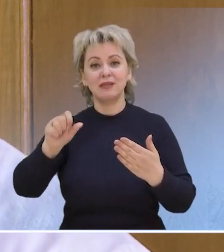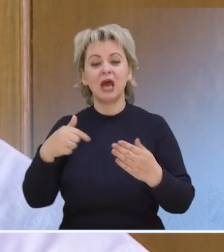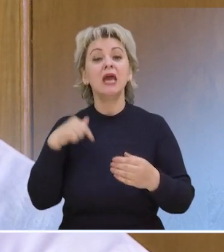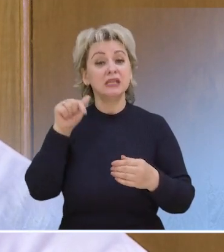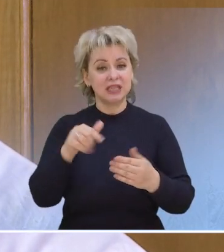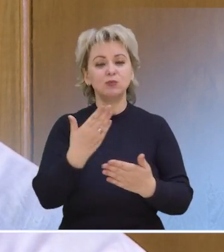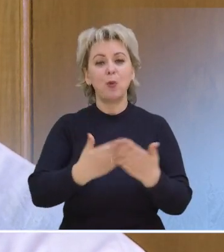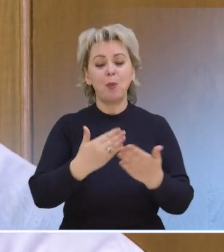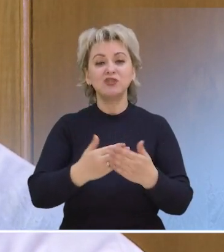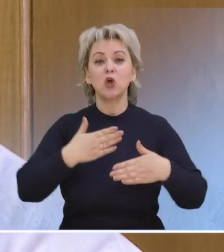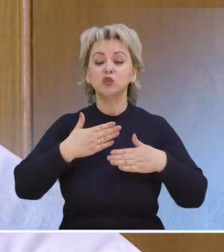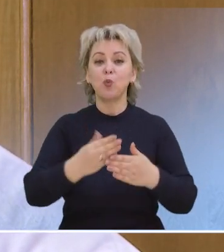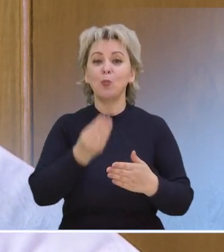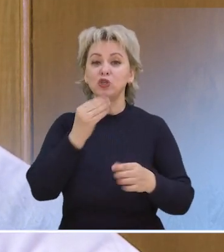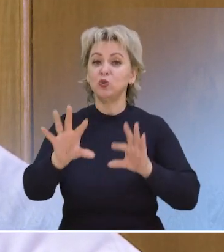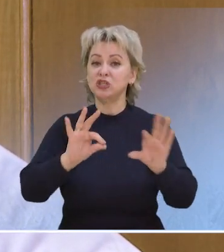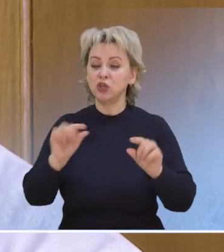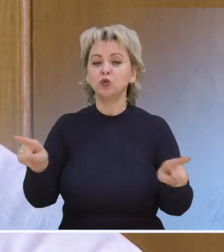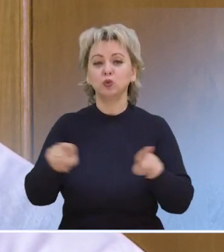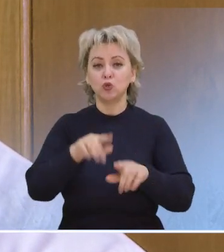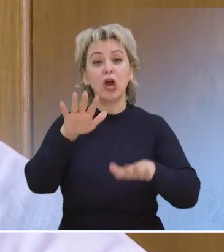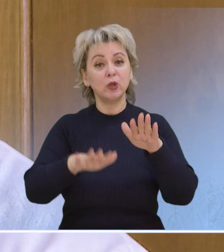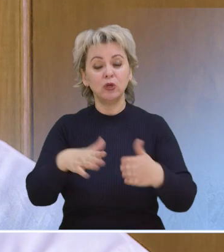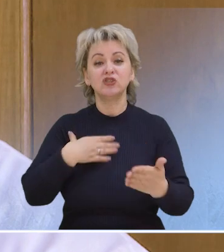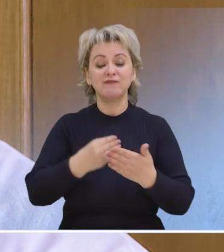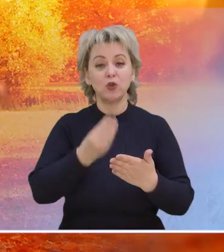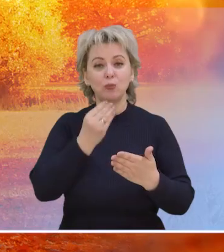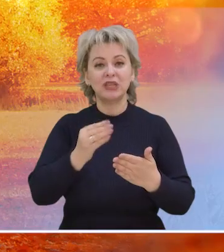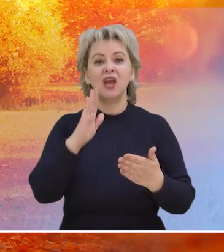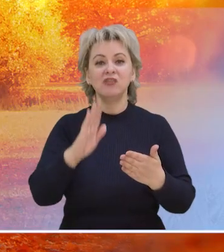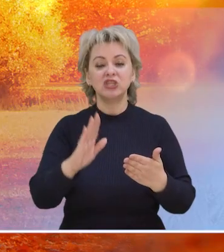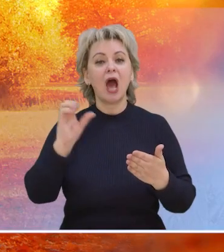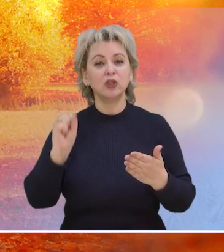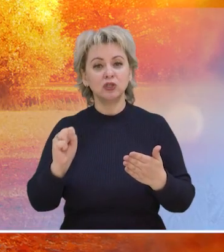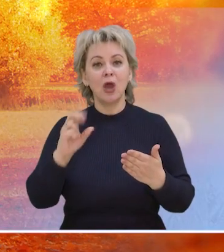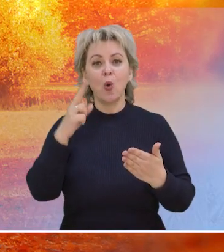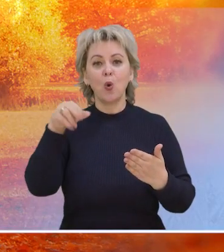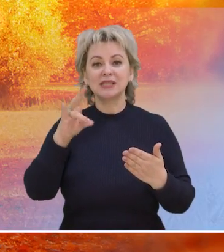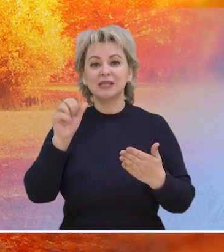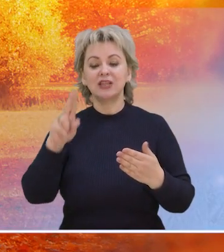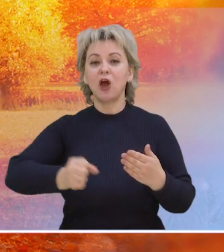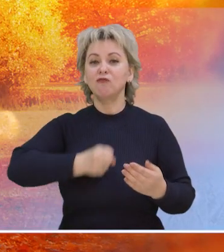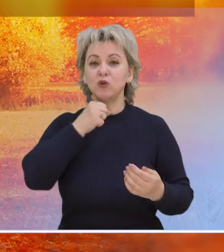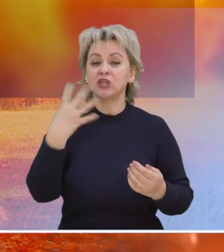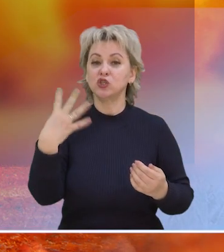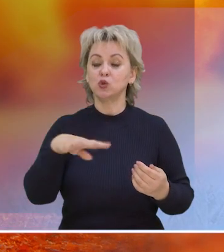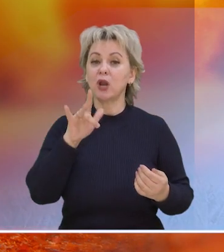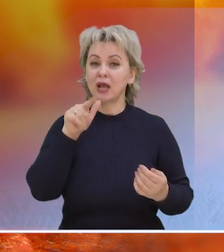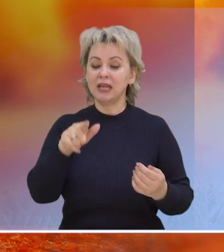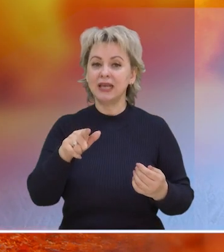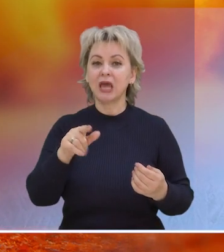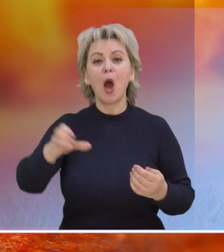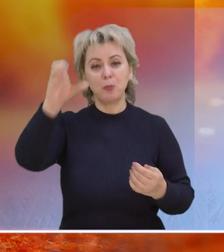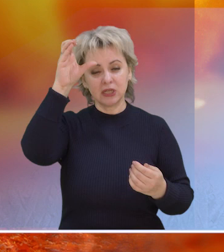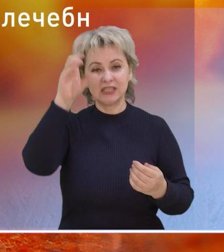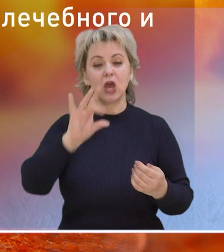Поэтому здесь вот я бы посоветовал с помощью диеты тоже регулировать свой иммунитет. Владислав Анатольевич Косенко. Возраст – 40